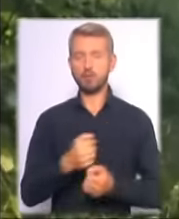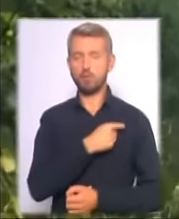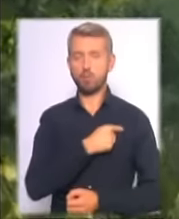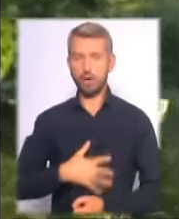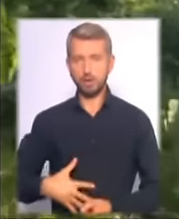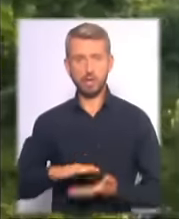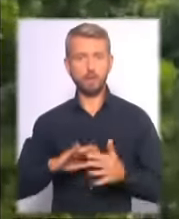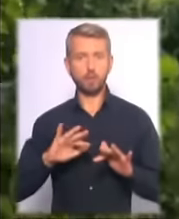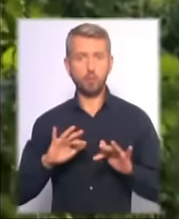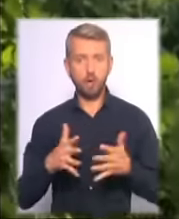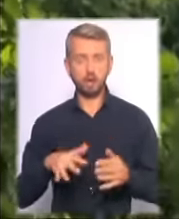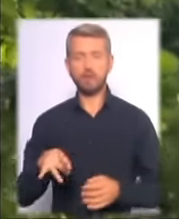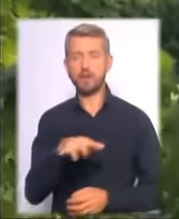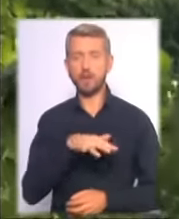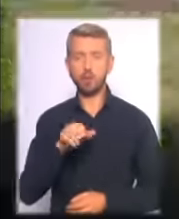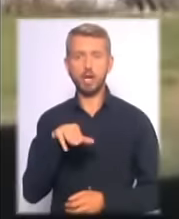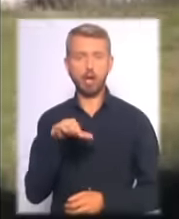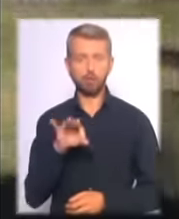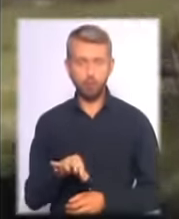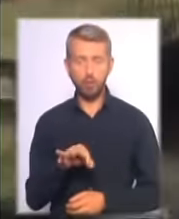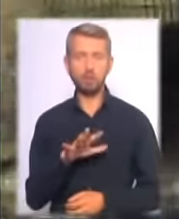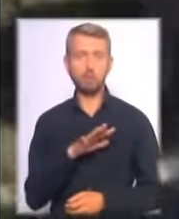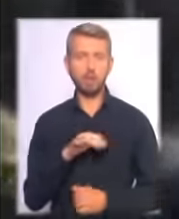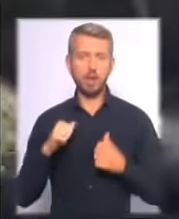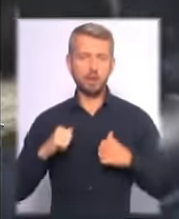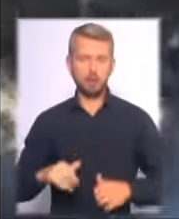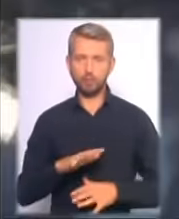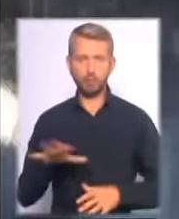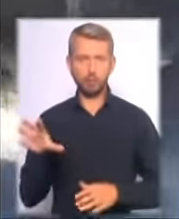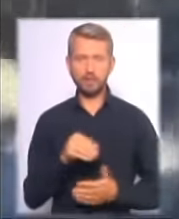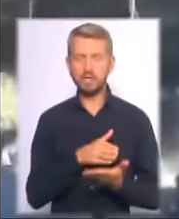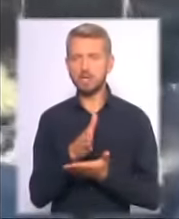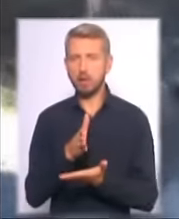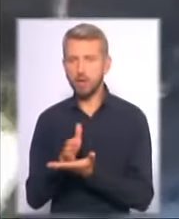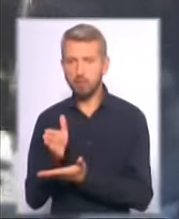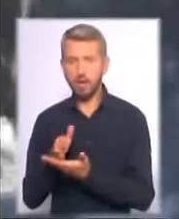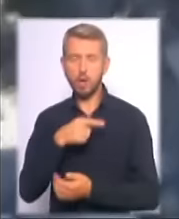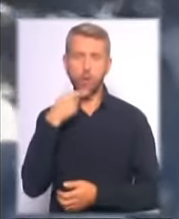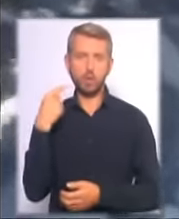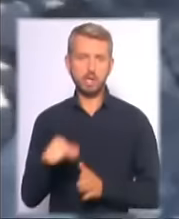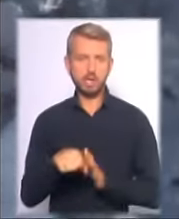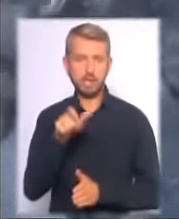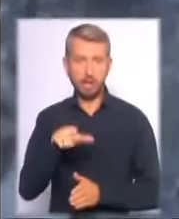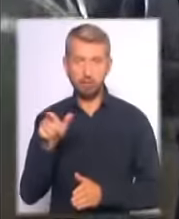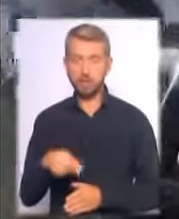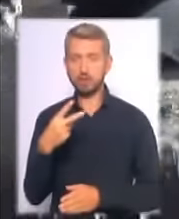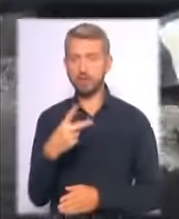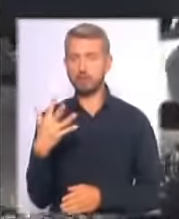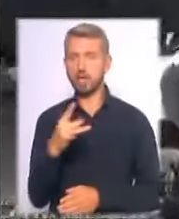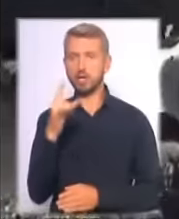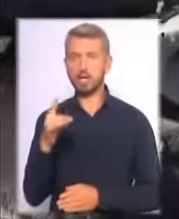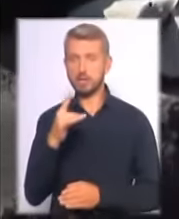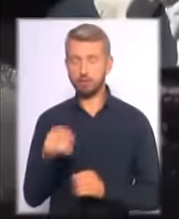Ситуація в районі АТО залишалася неспокійною на всіх напрямках. Російські найманці 25 разів